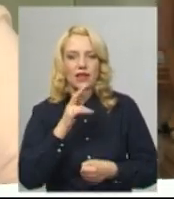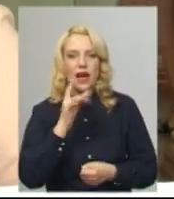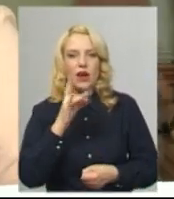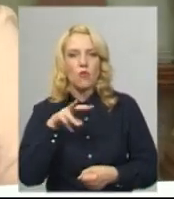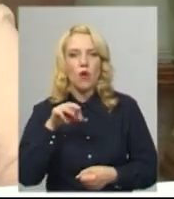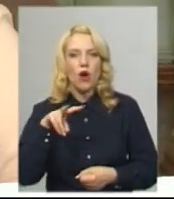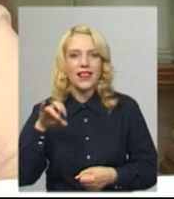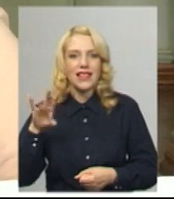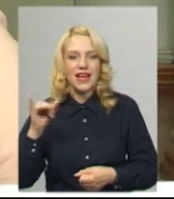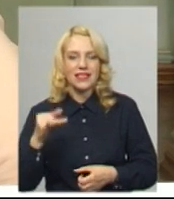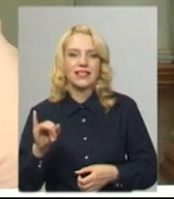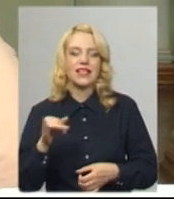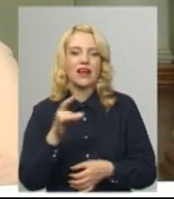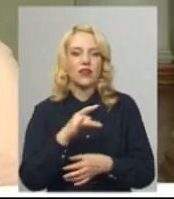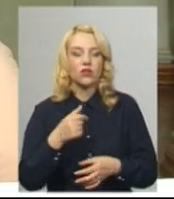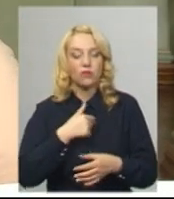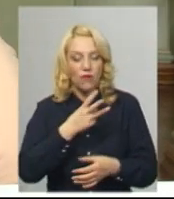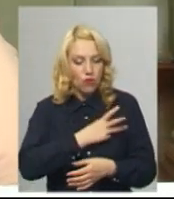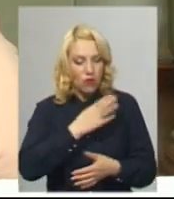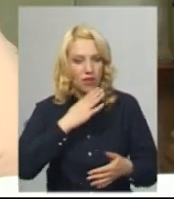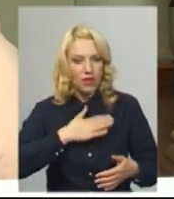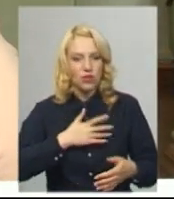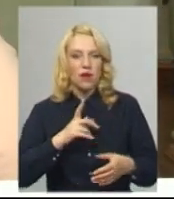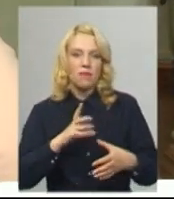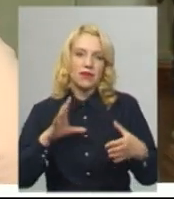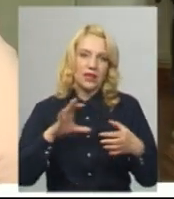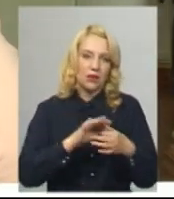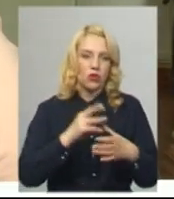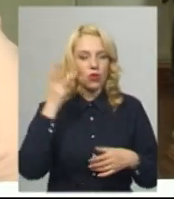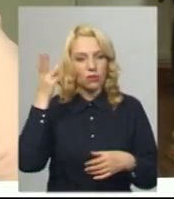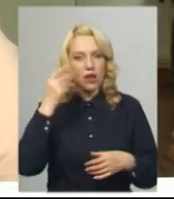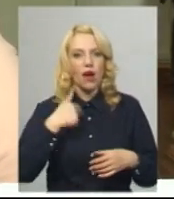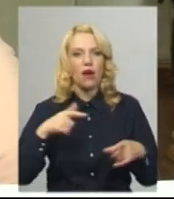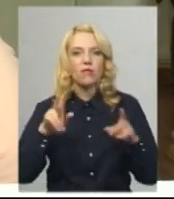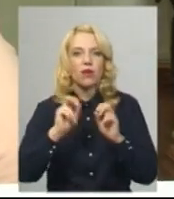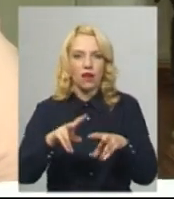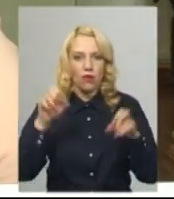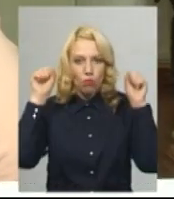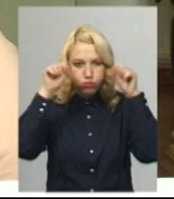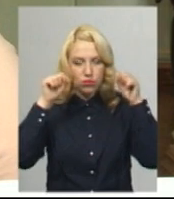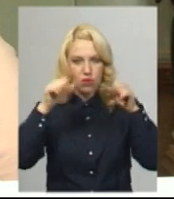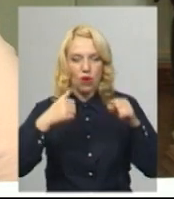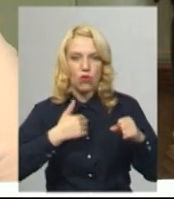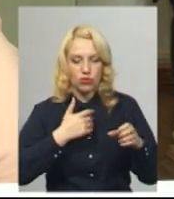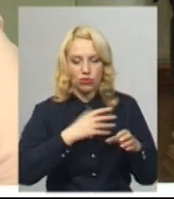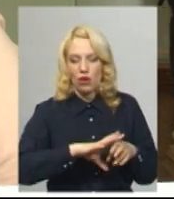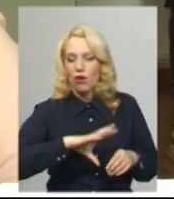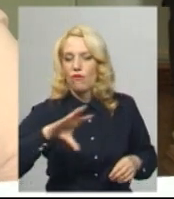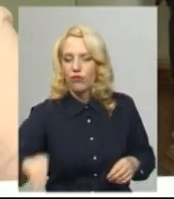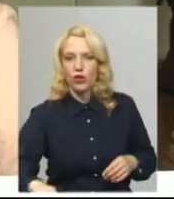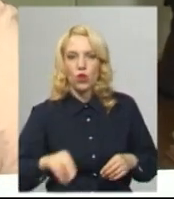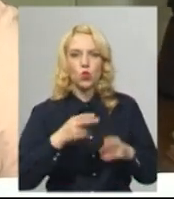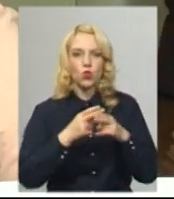ми виявили свою волю, приєднатися до Хмельницького району, а нас, як баранів, хотять загнати в Дунеєвецький район, не